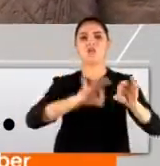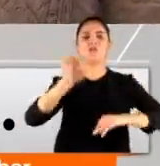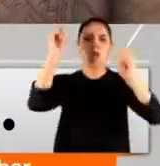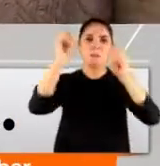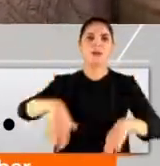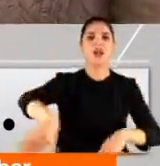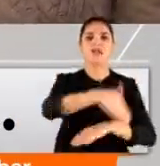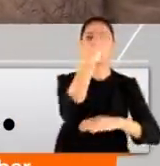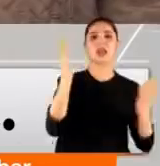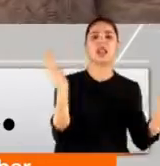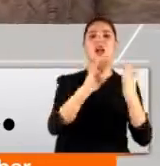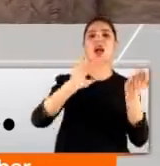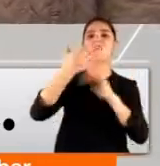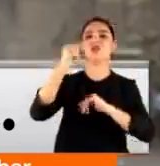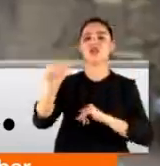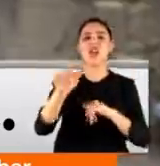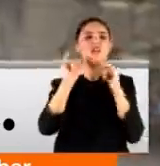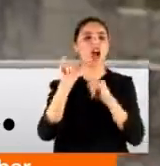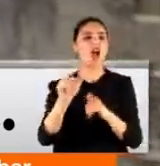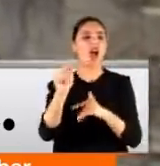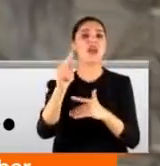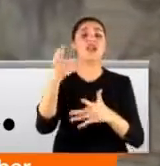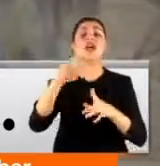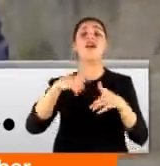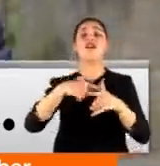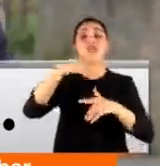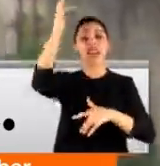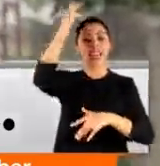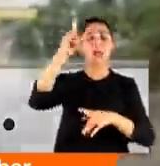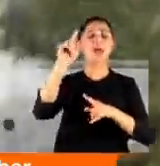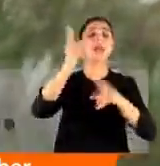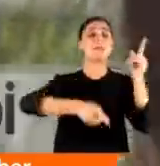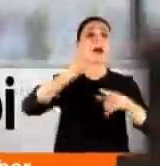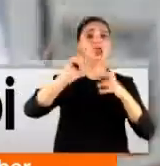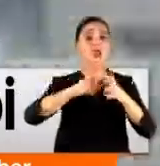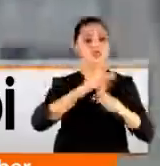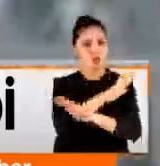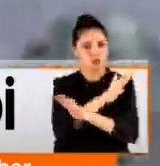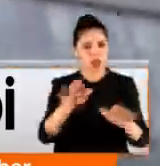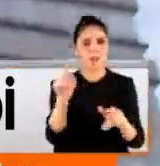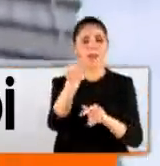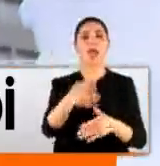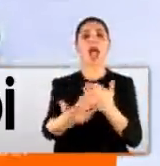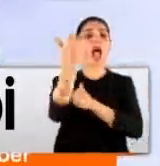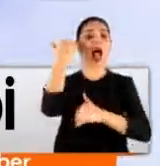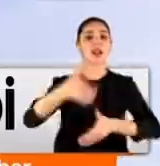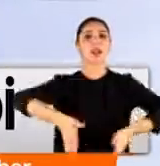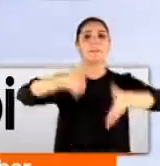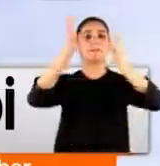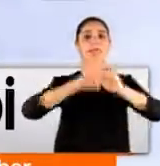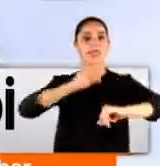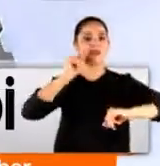gitti. Karşı taraflarımız yine öyle. Fikirtepe'de bazı projeler de tamamlandı. Arkamda o binalardan bir